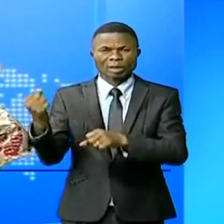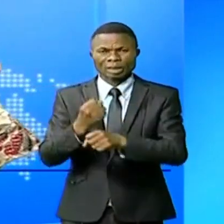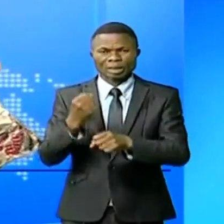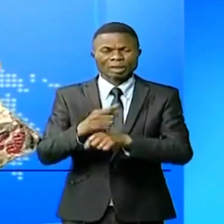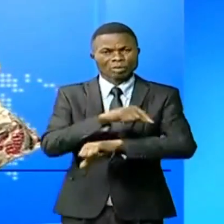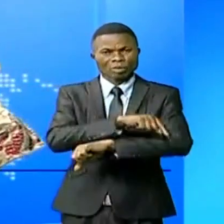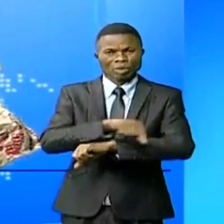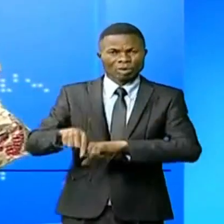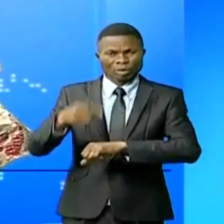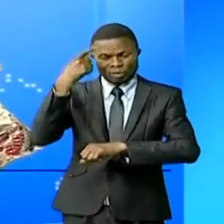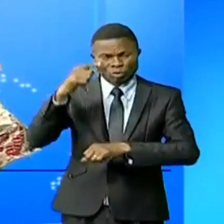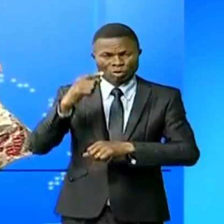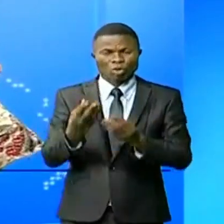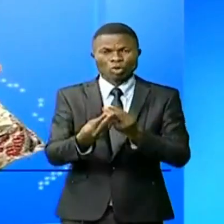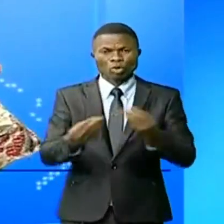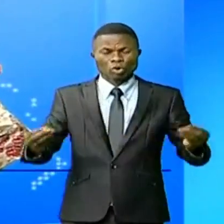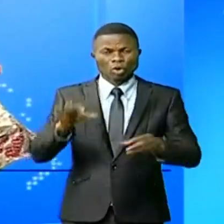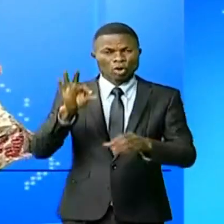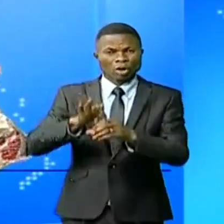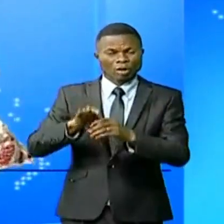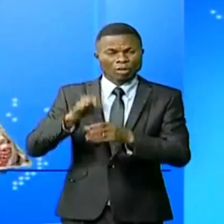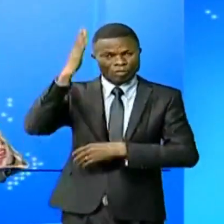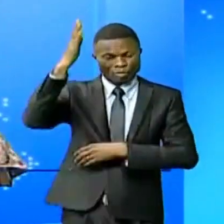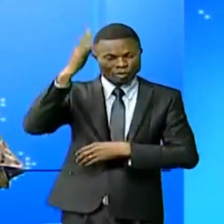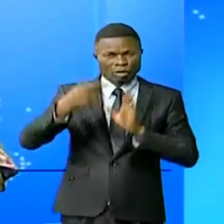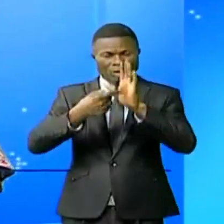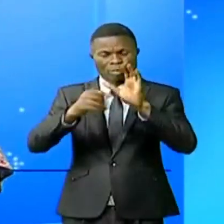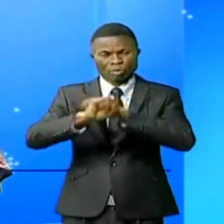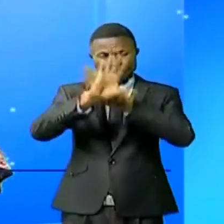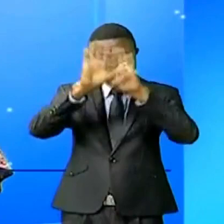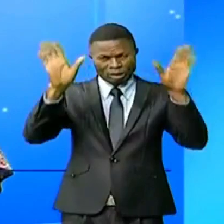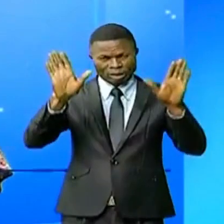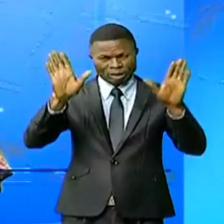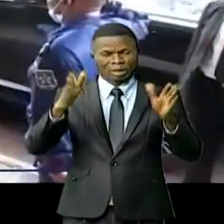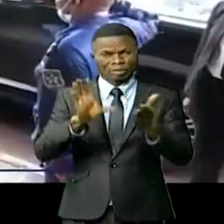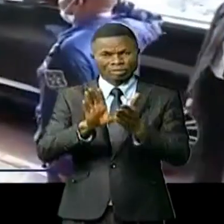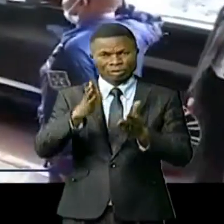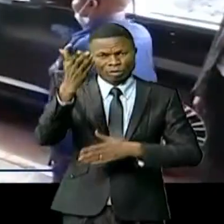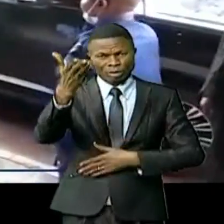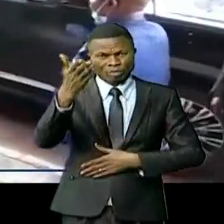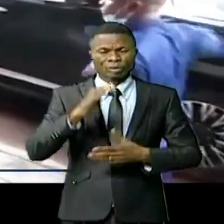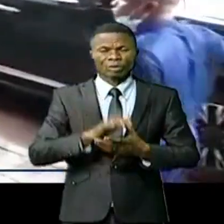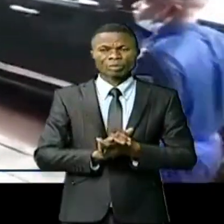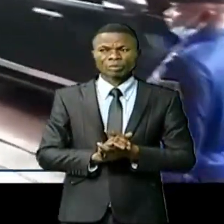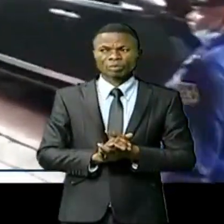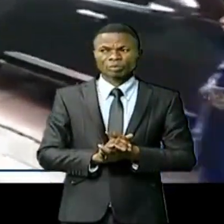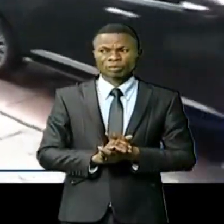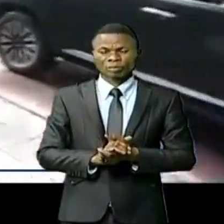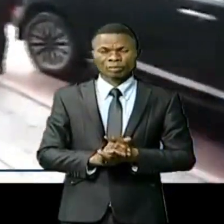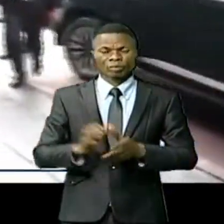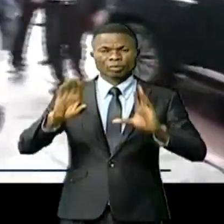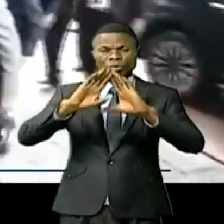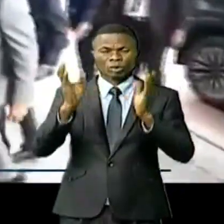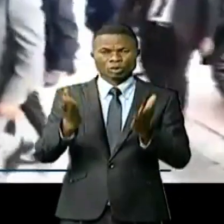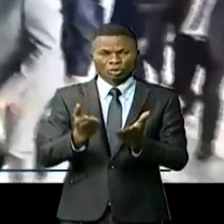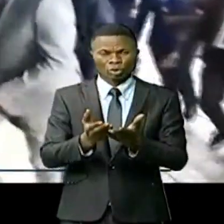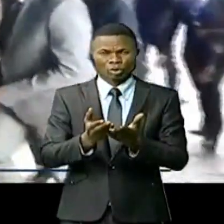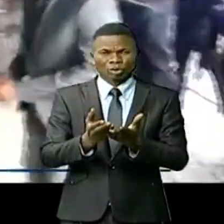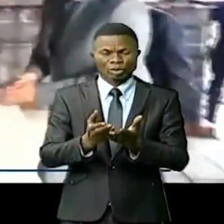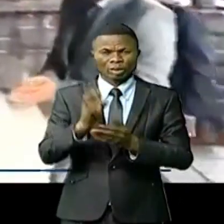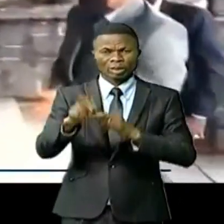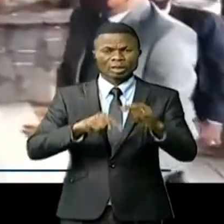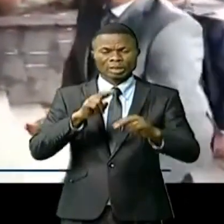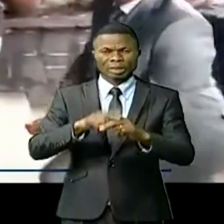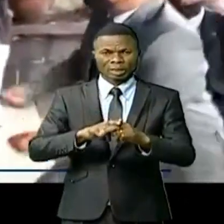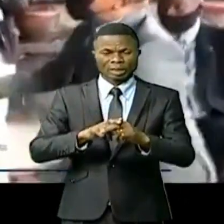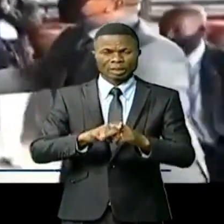bureau pour que les résultats de la CENI soient partagés par tous. Reportage. Le président entrant de la Commission électorale nationale indépendante,